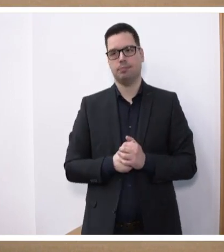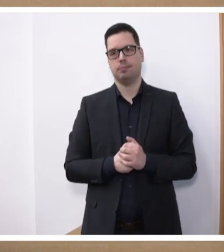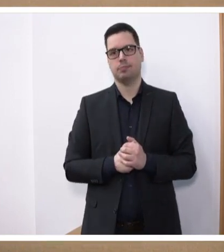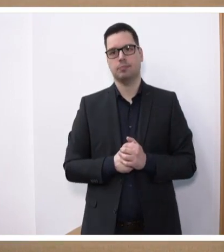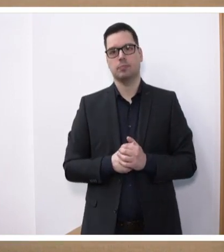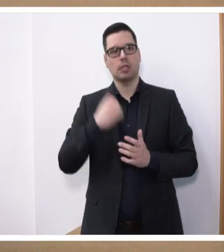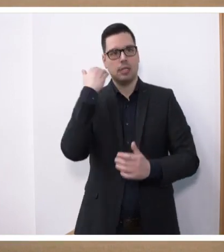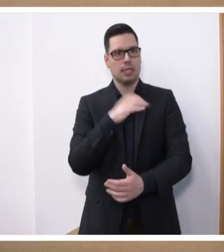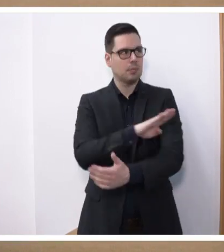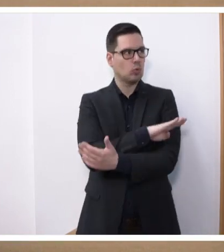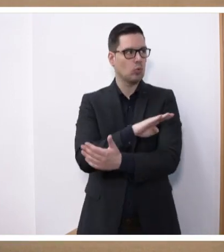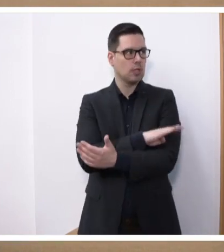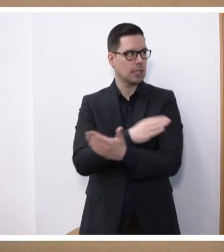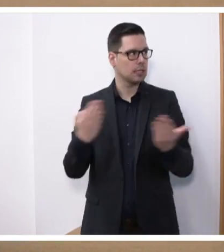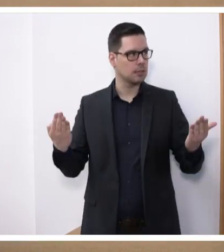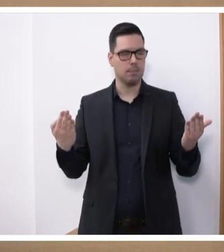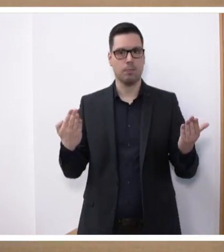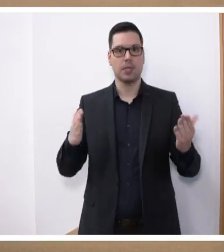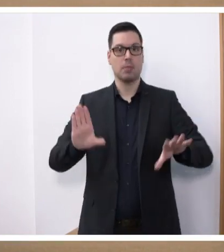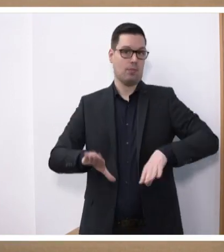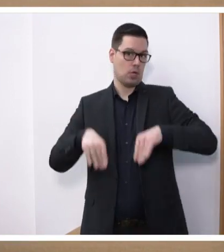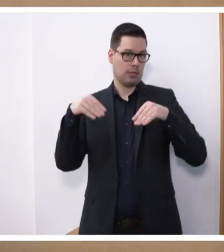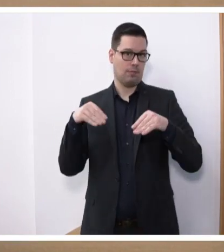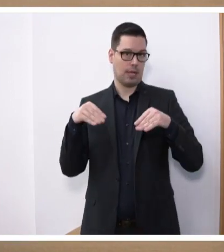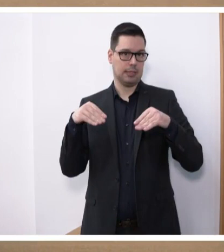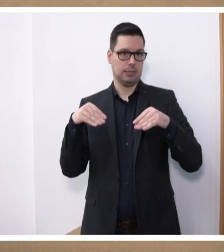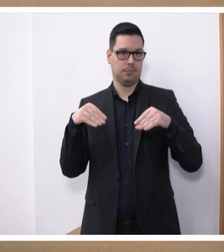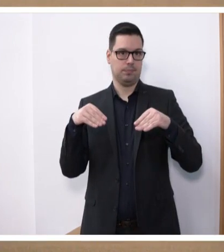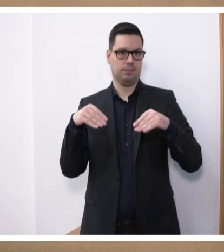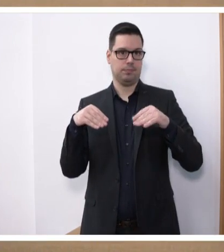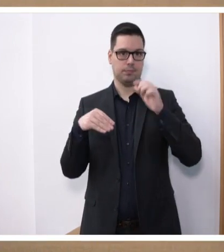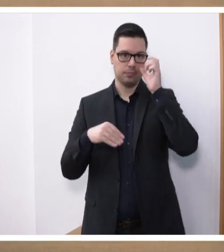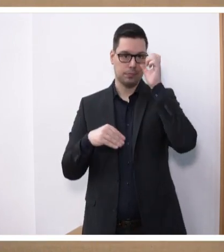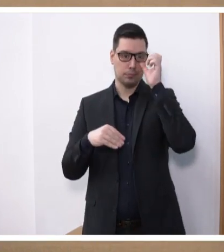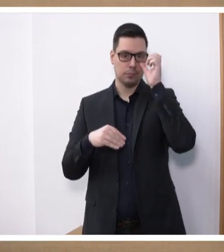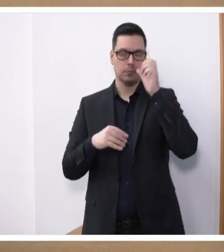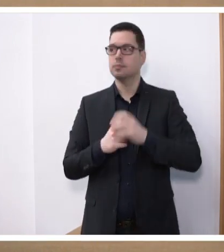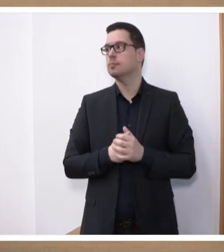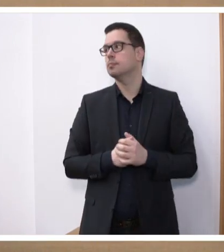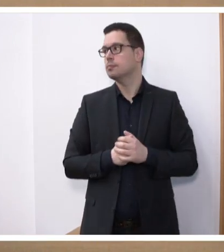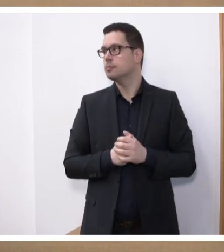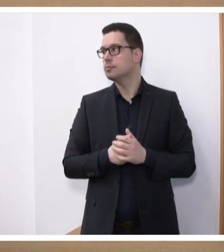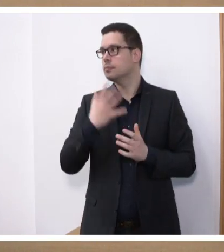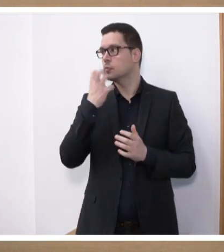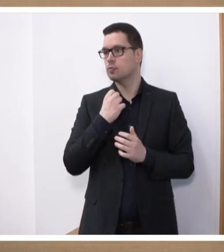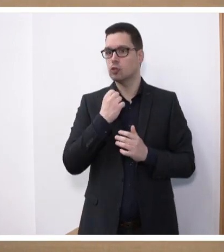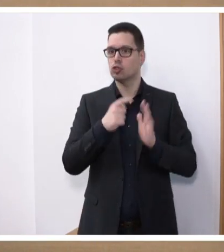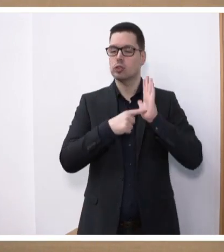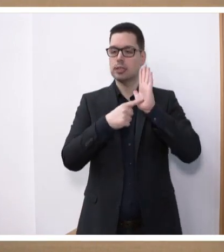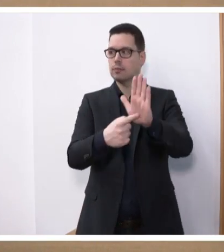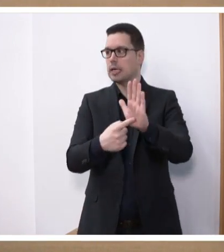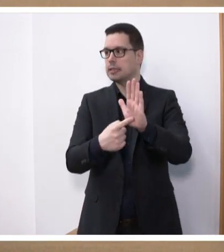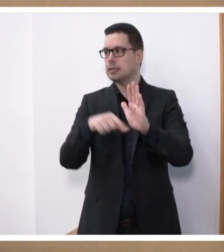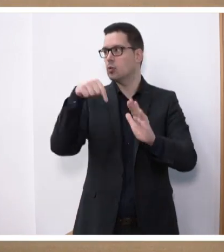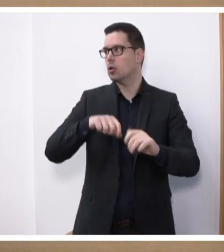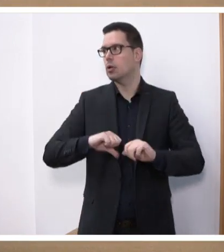Und liebe Kolleginnen und Kollegen, bevor wir heute Morgen in die Tagesordnung auch eintreten, möchte ich Sie noch darauf hinweisen, dass